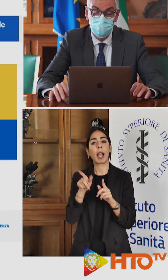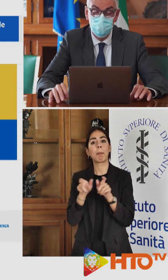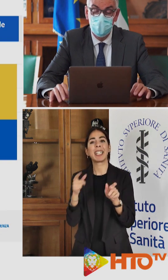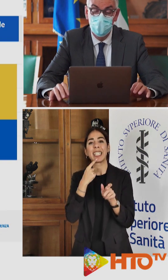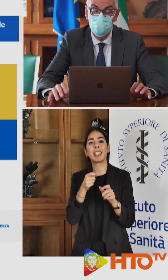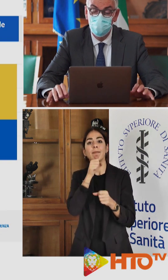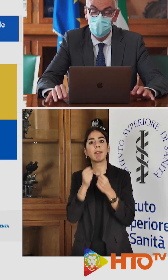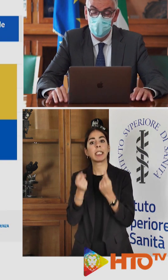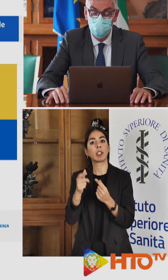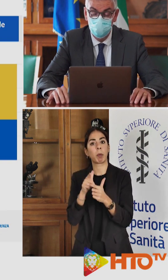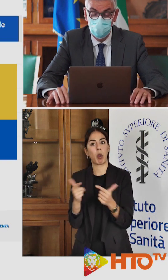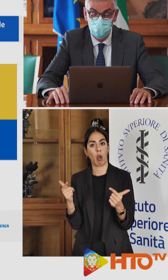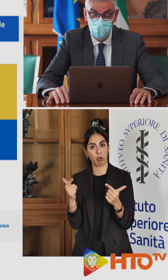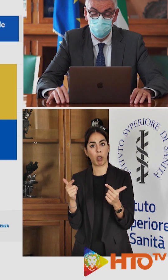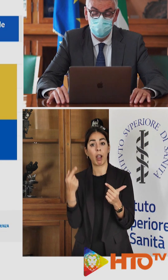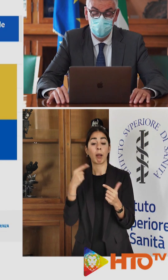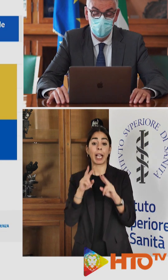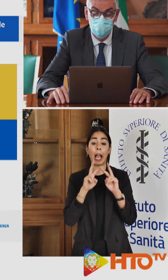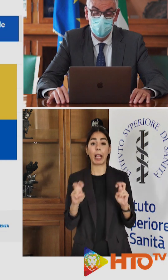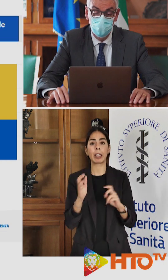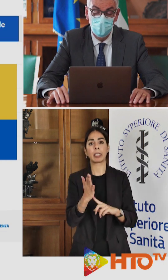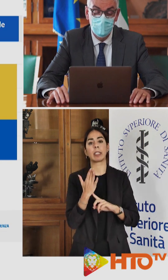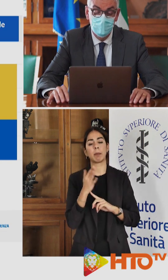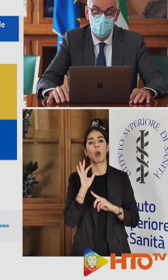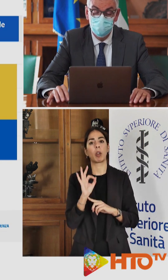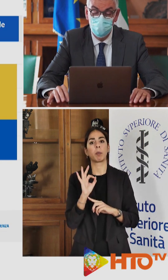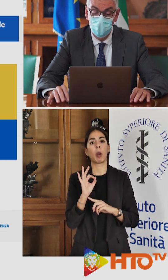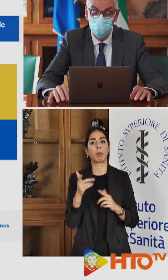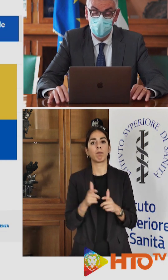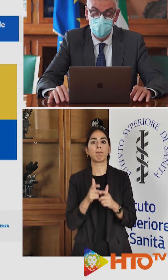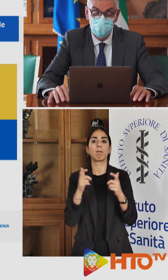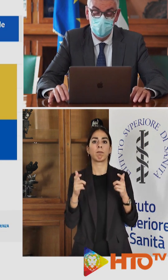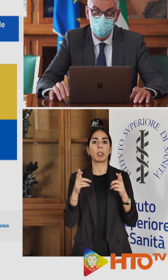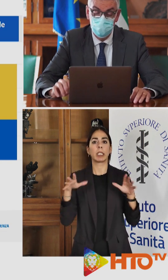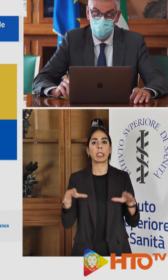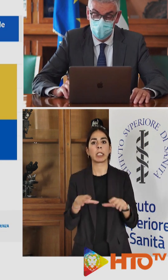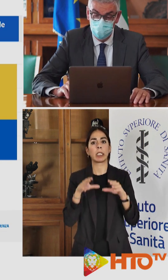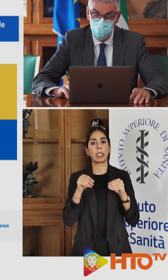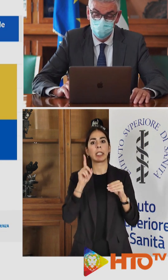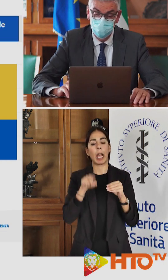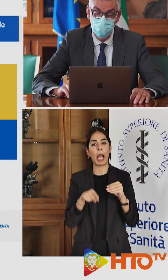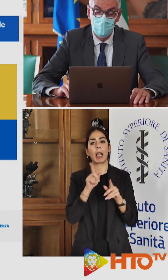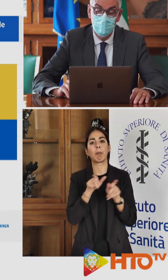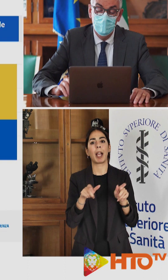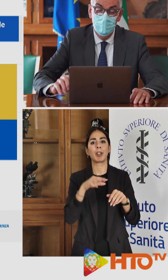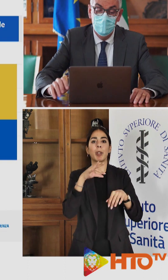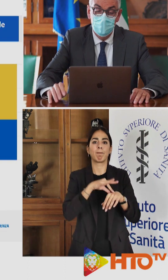ci sia una crescita in qualche modo delle figure anche sintomatiche.